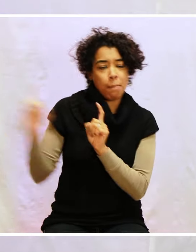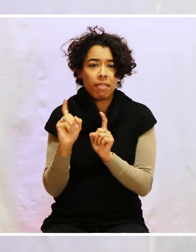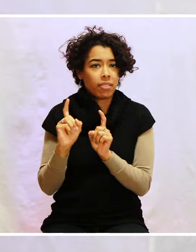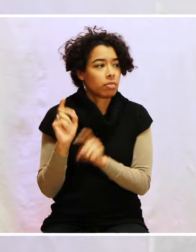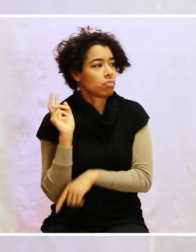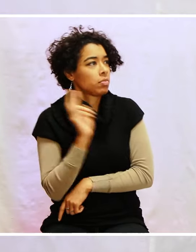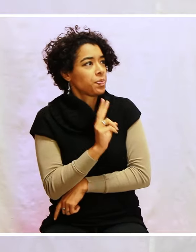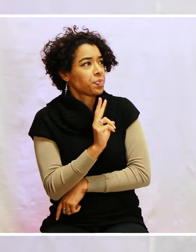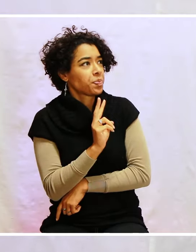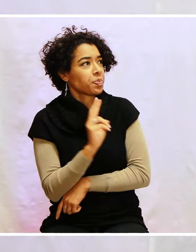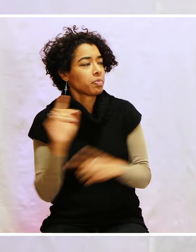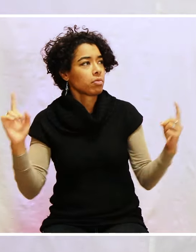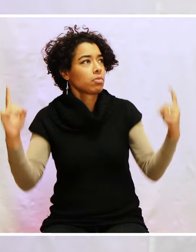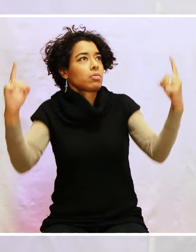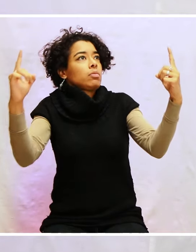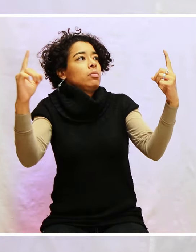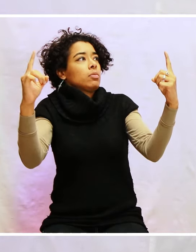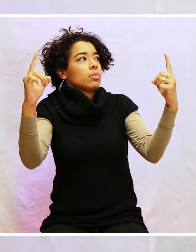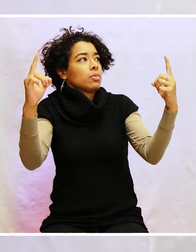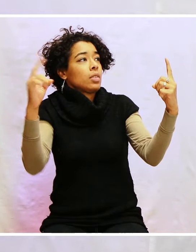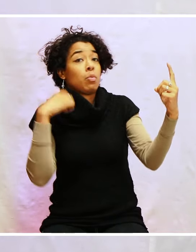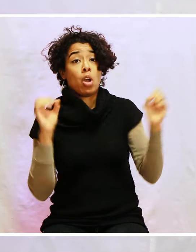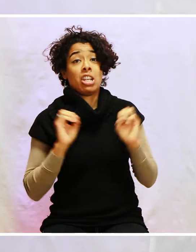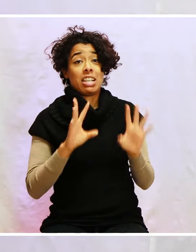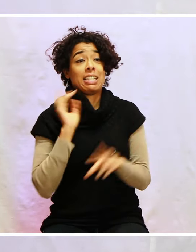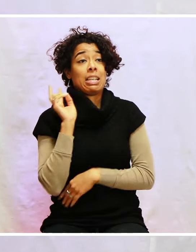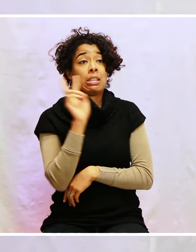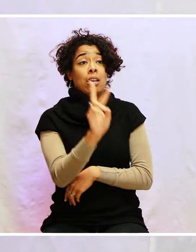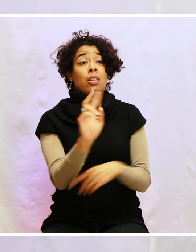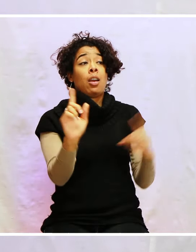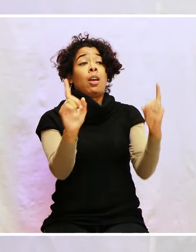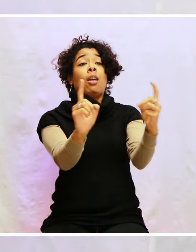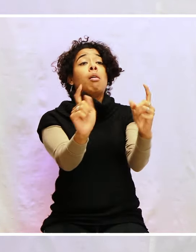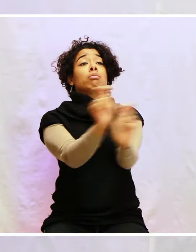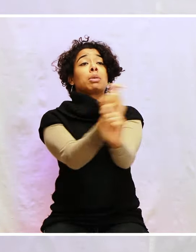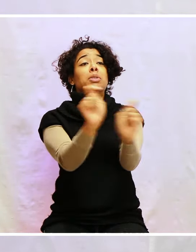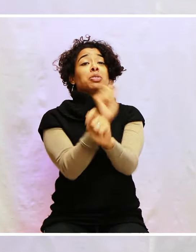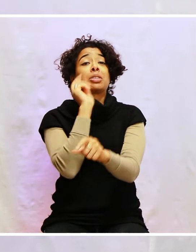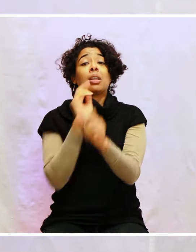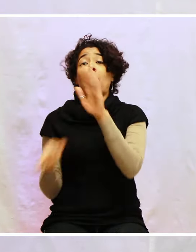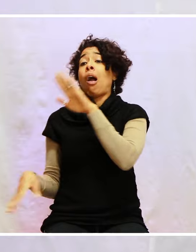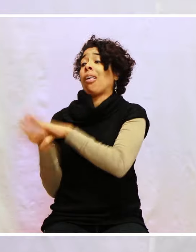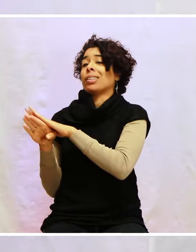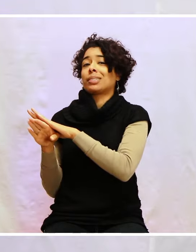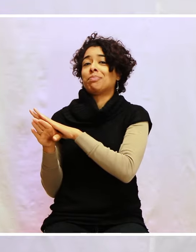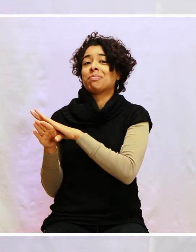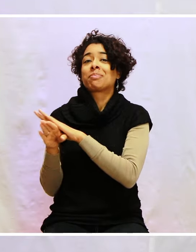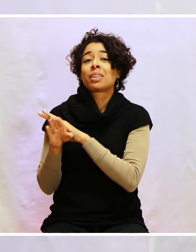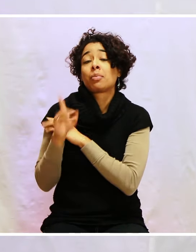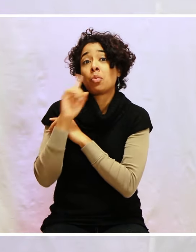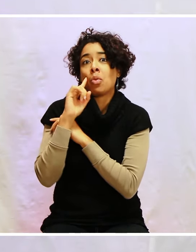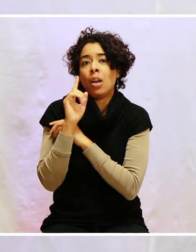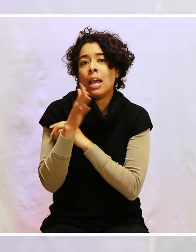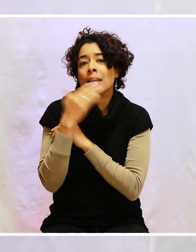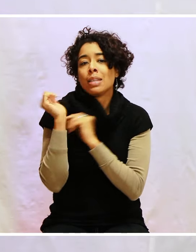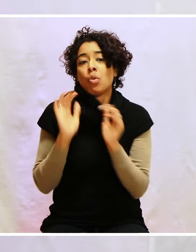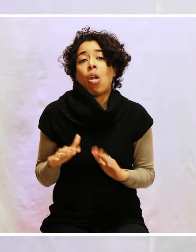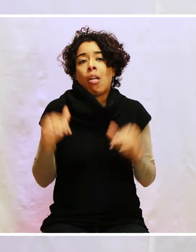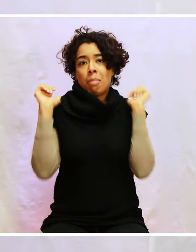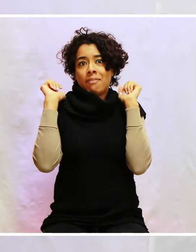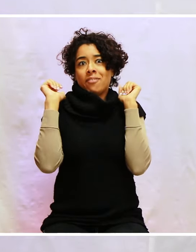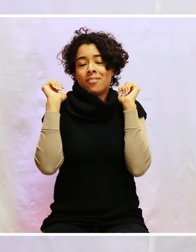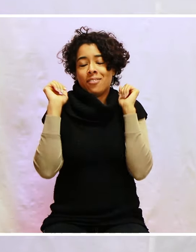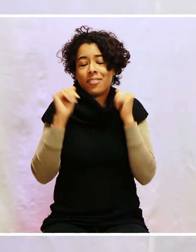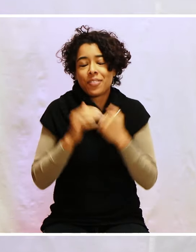puis, quand il a vu le grand costaud qui est arrivé, je les ai laissés tous les deux se discuter ensemble, et moi, je suis parti, parce qu'il fallait mieux se retirer dans ces cas-là.